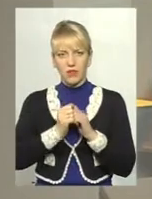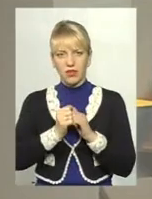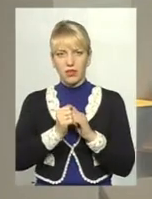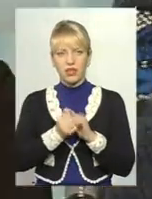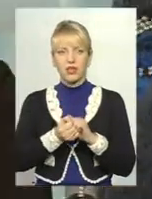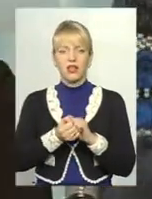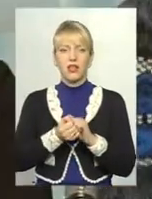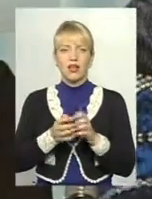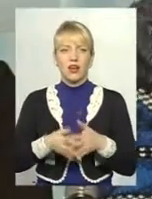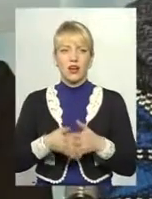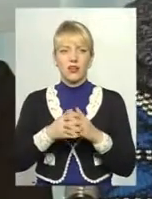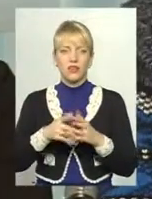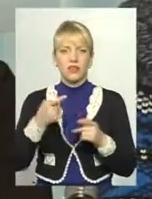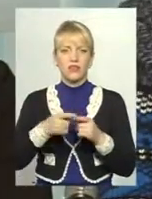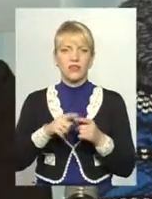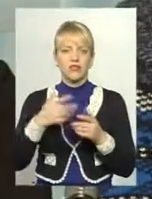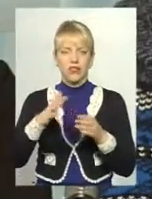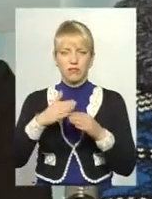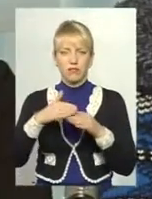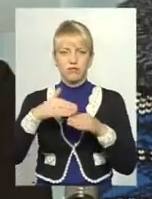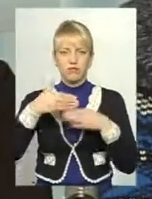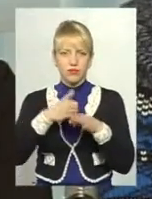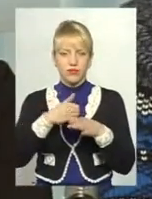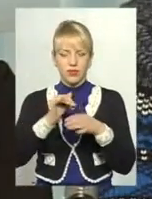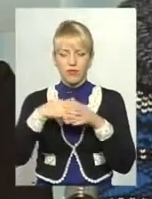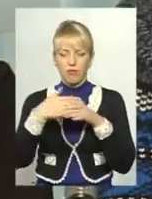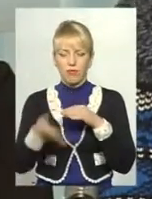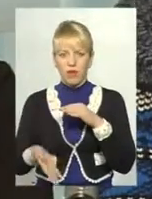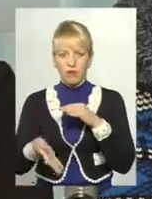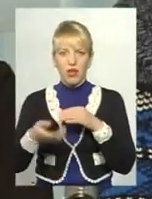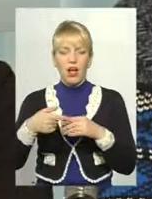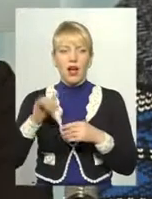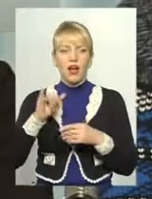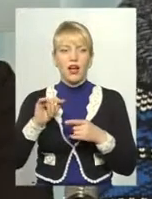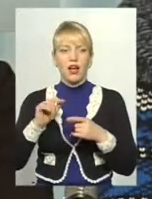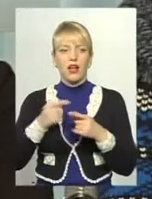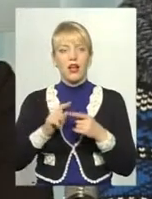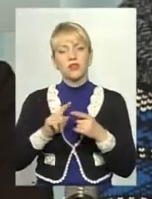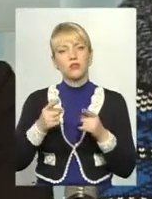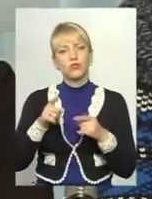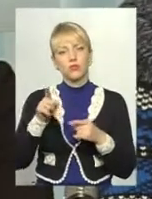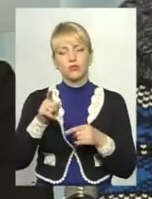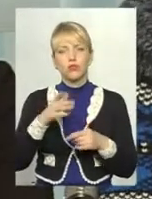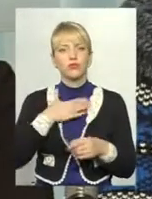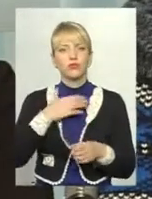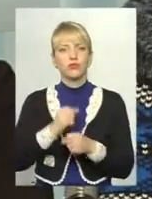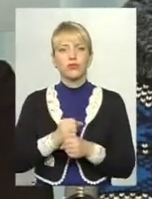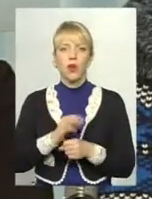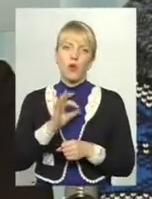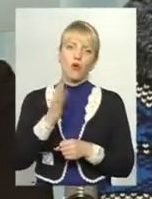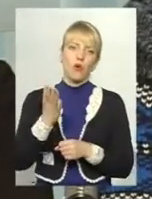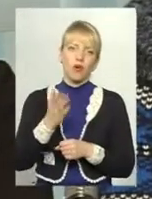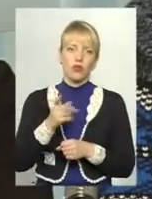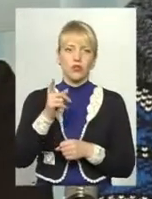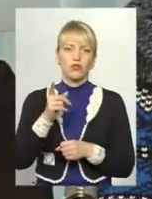відпала, ну, такі старовинніші з СССР, чи УССР, правильно сказати, а тому, що йому такі ультиматуми висували, о, то він там же